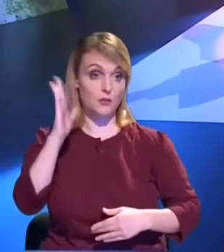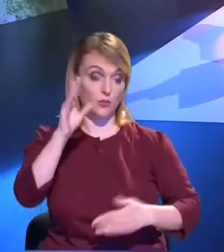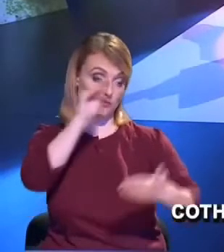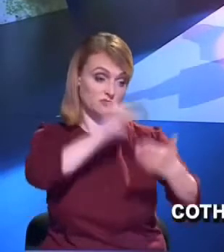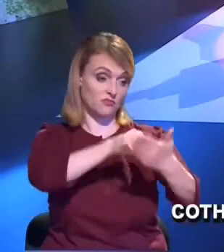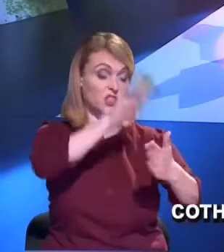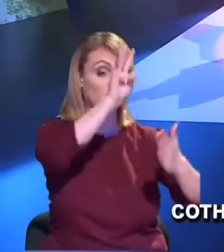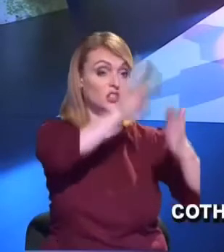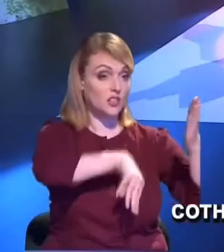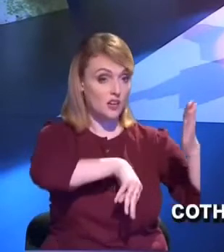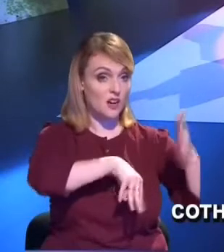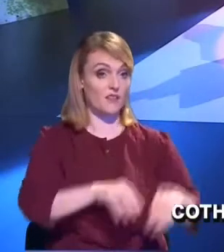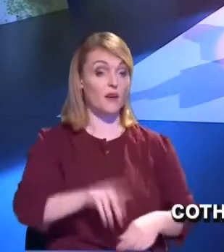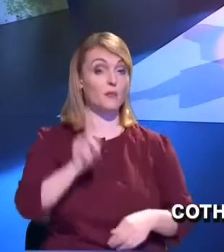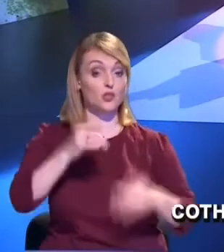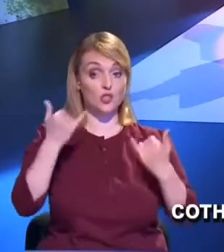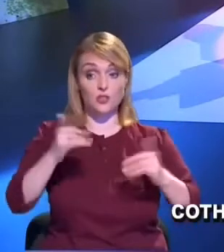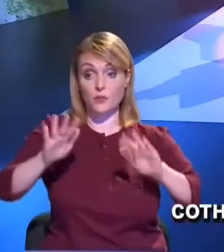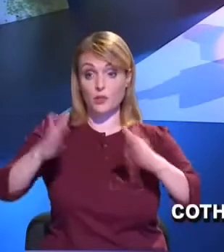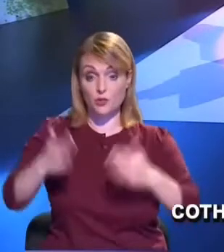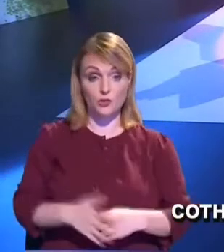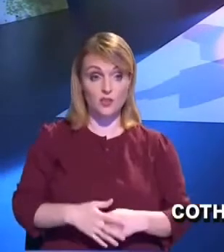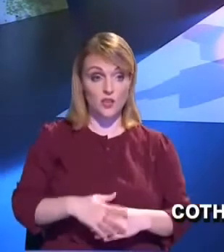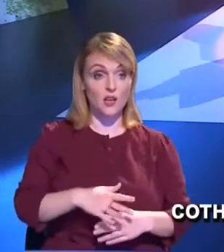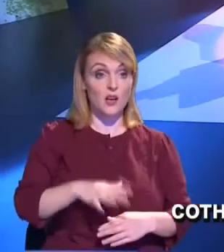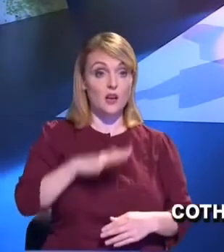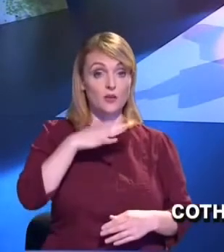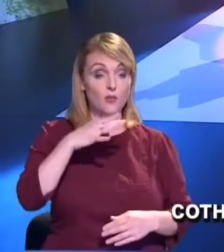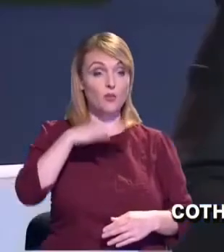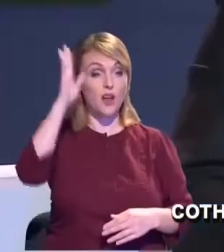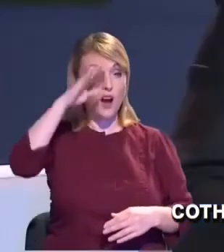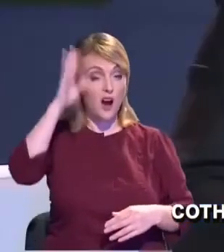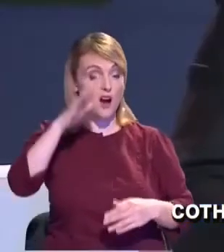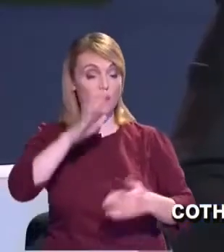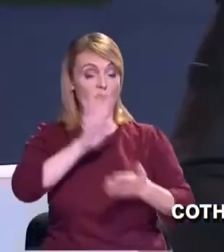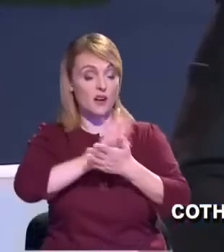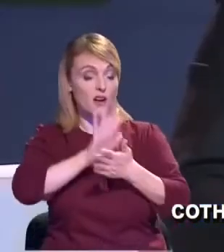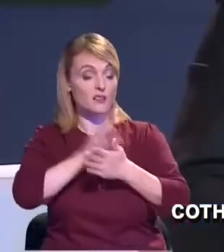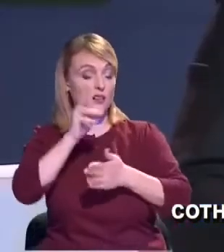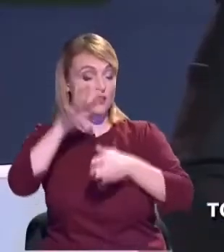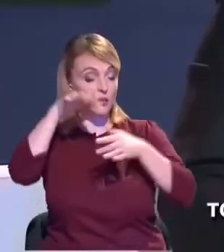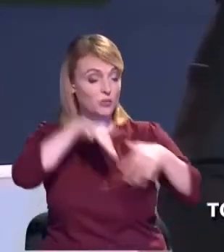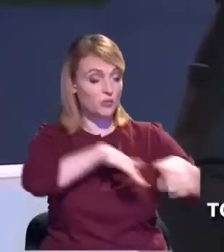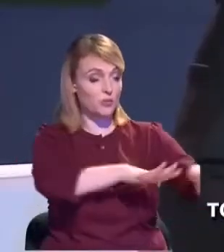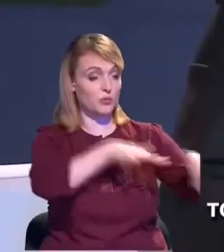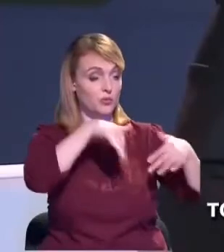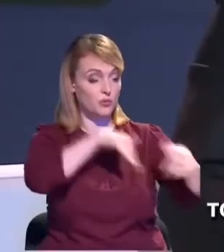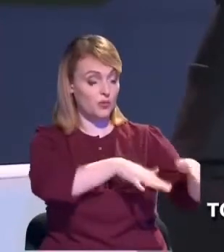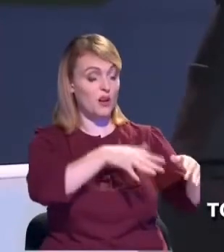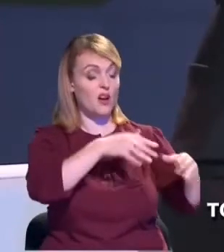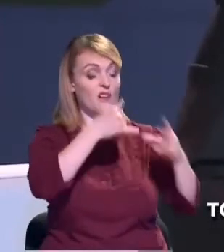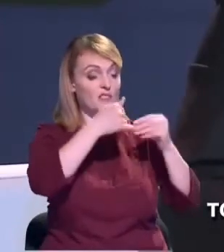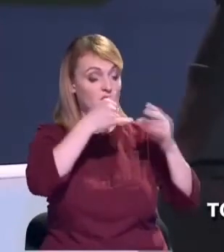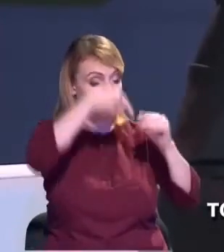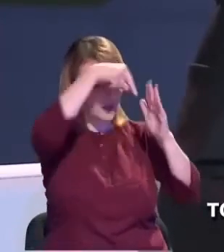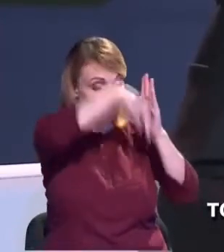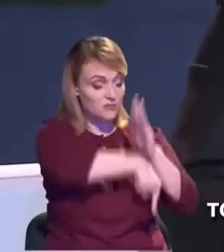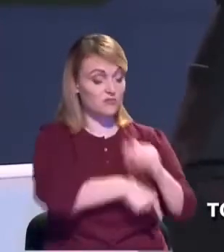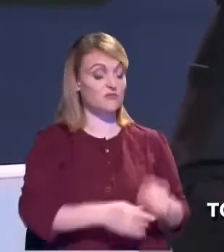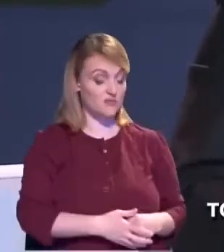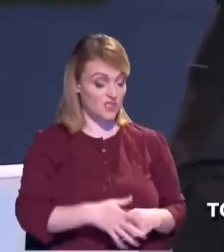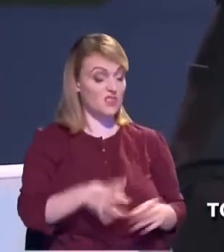amens pentru că ceea se întâmplă astăzi, sutele milimetri cubi care se revarsă în sol, nu duc decât la impurități și la